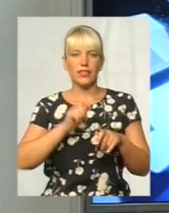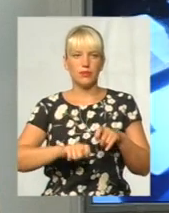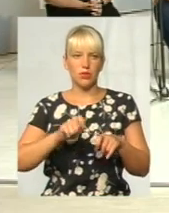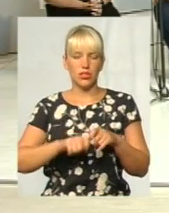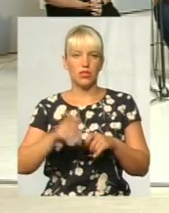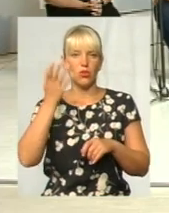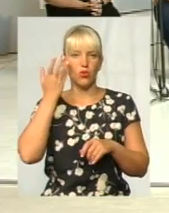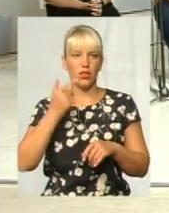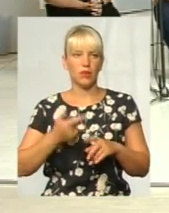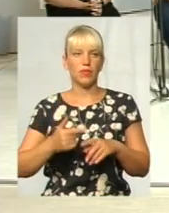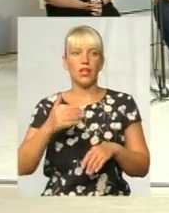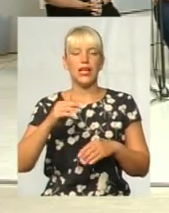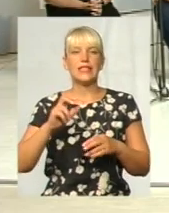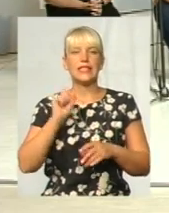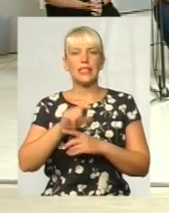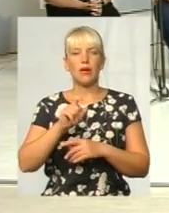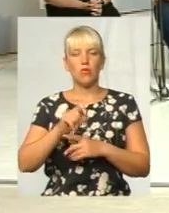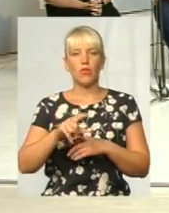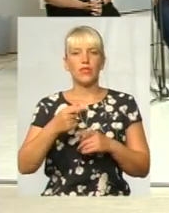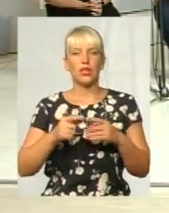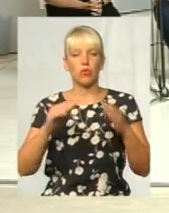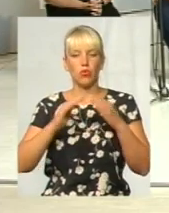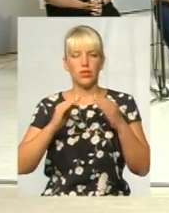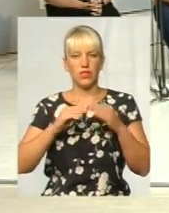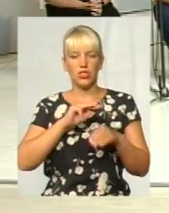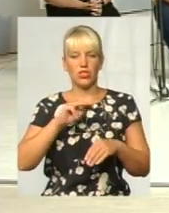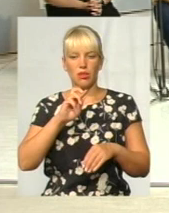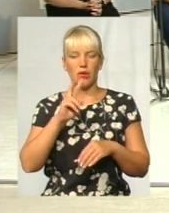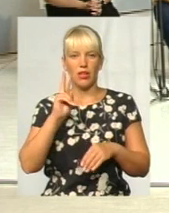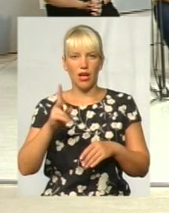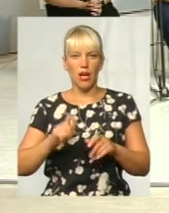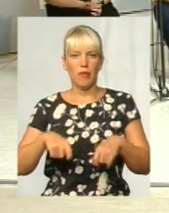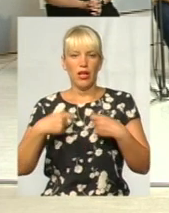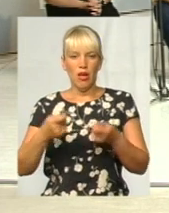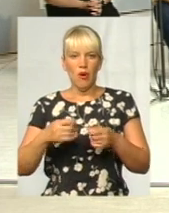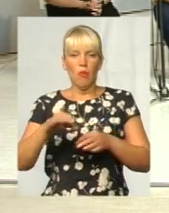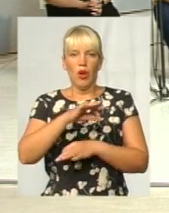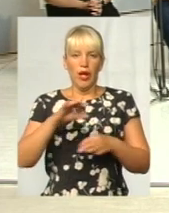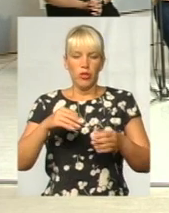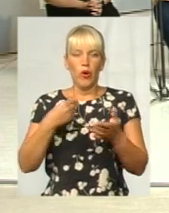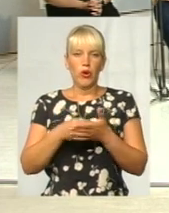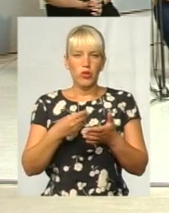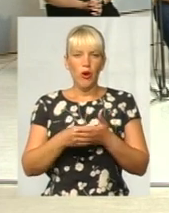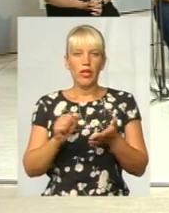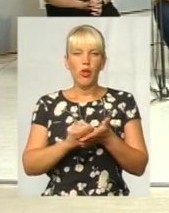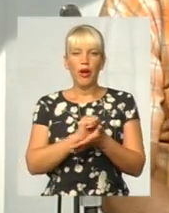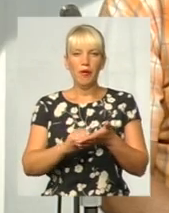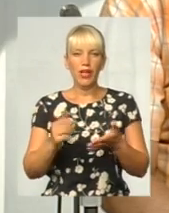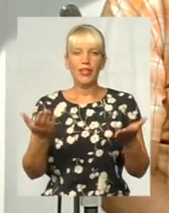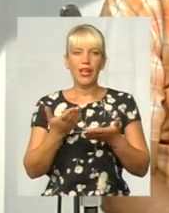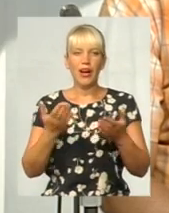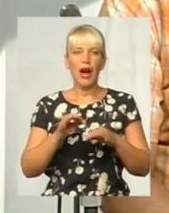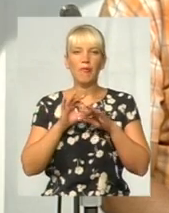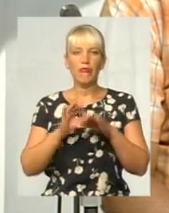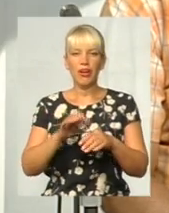замовник будівництва, тобто ЖБК, передав проєктну кошторисну документацію, яка проходила